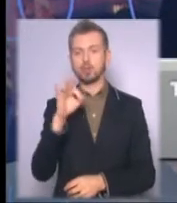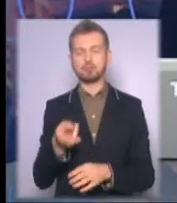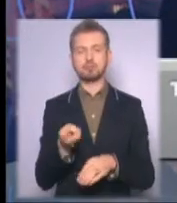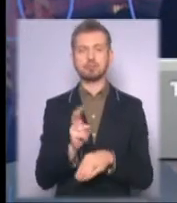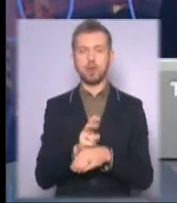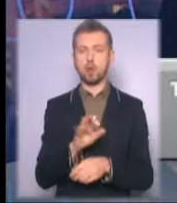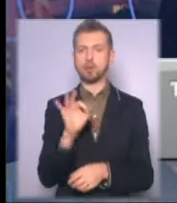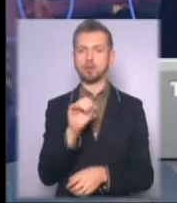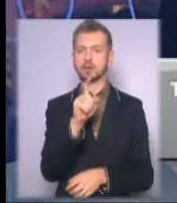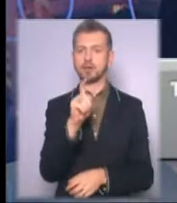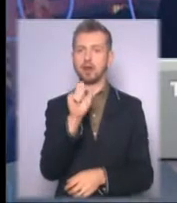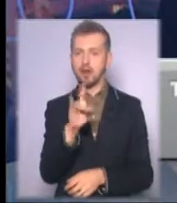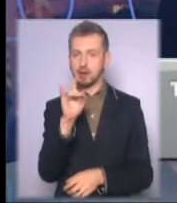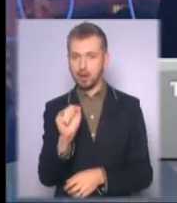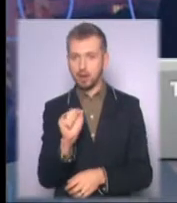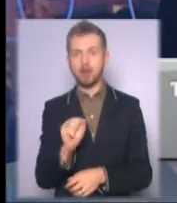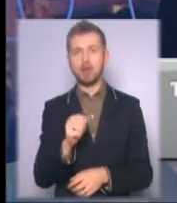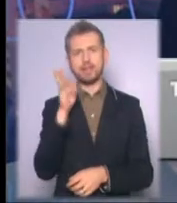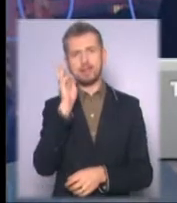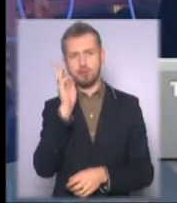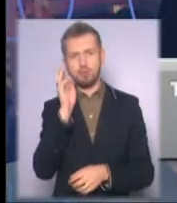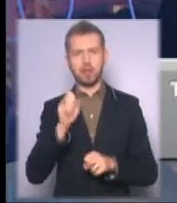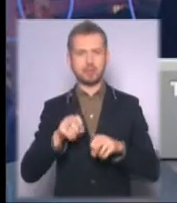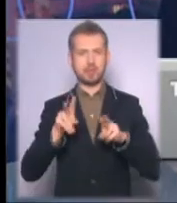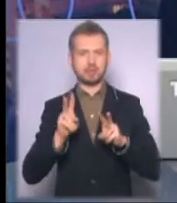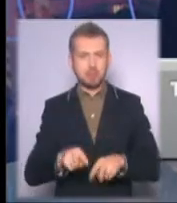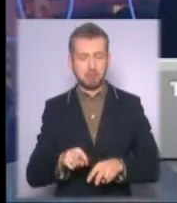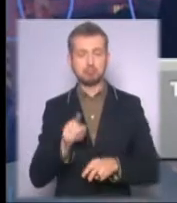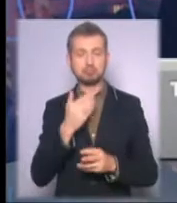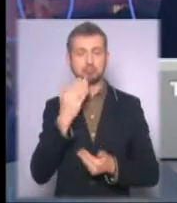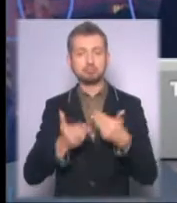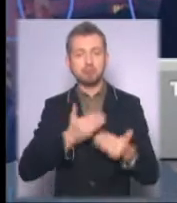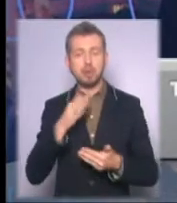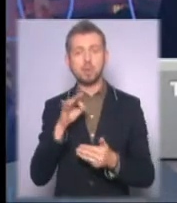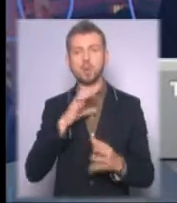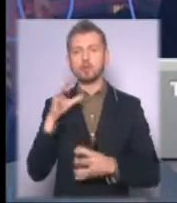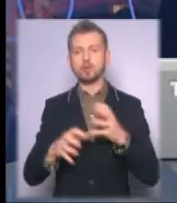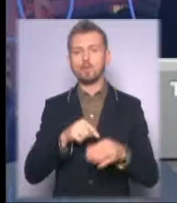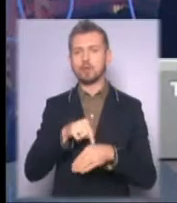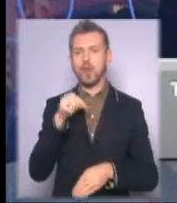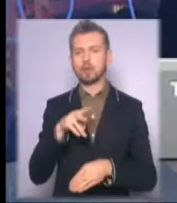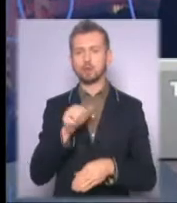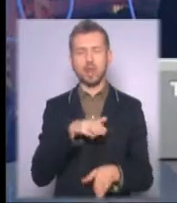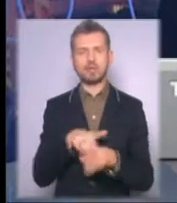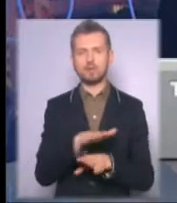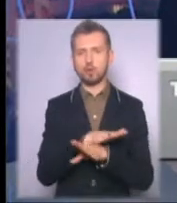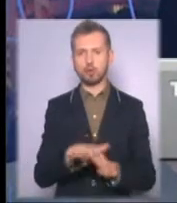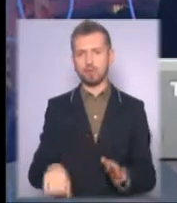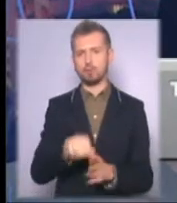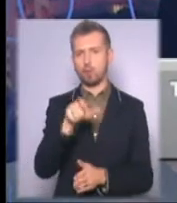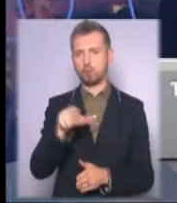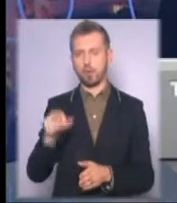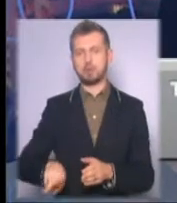дипломат, експерт фонду «Майдан закордонних справ», якого розпитаємо про світову реакцію на невиконання бойовиками